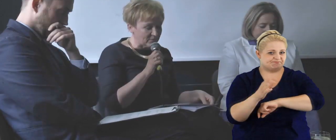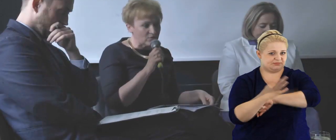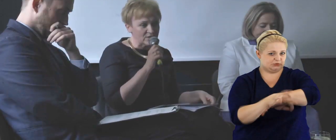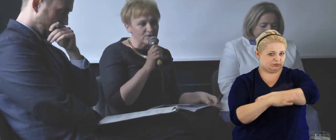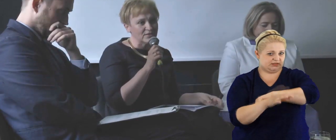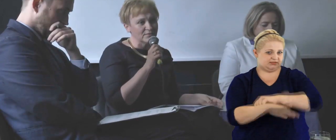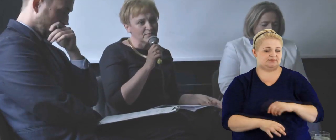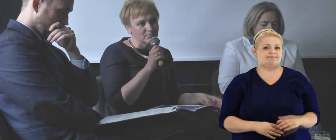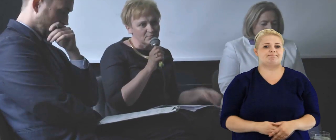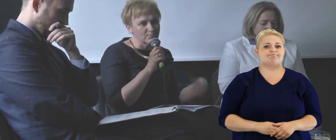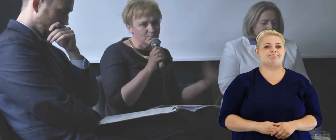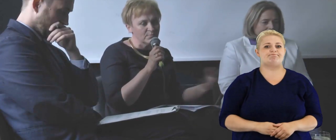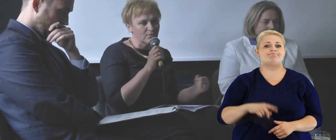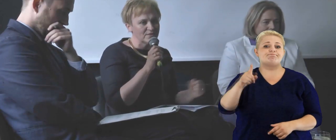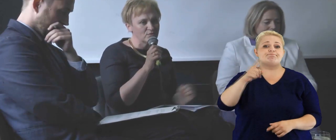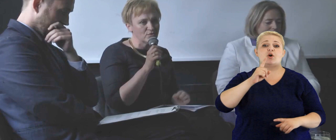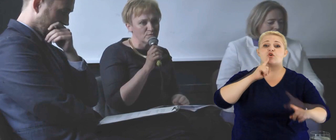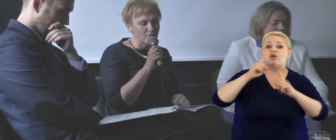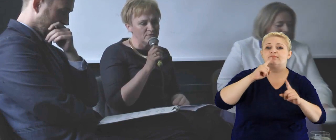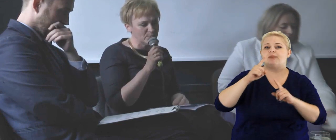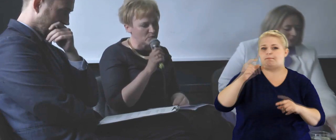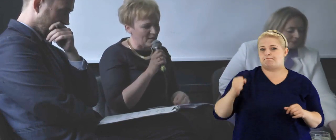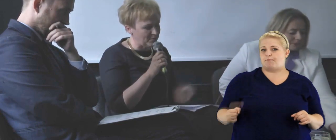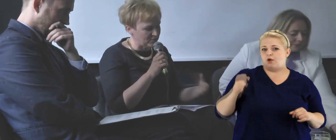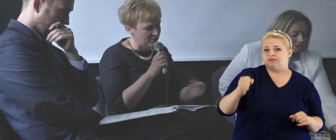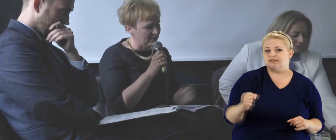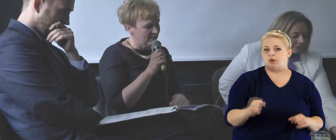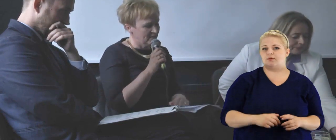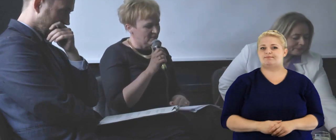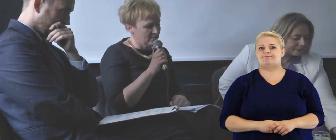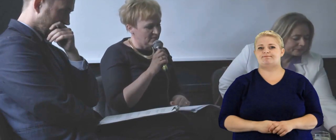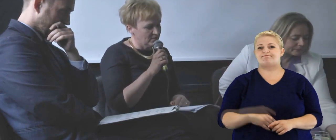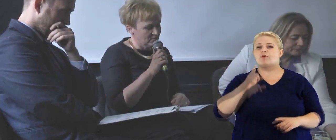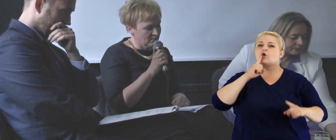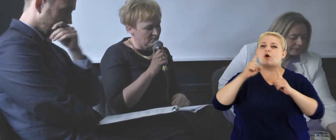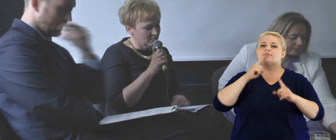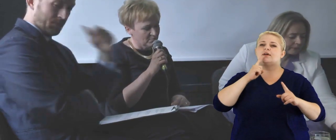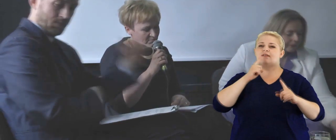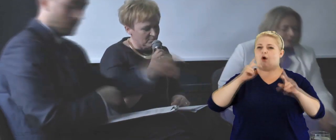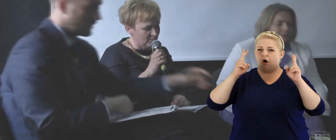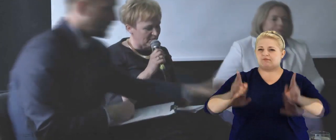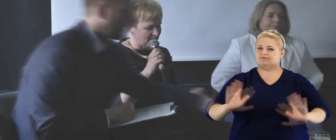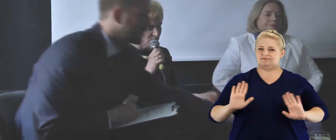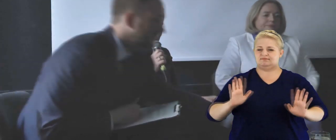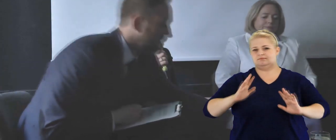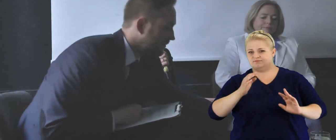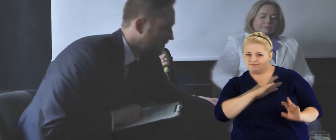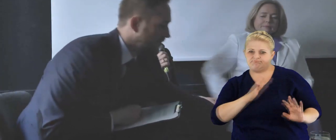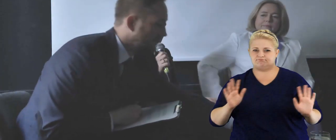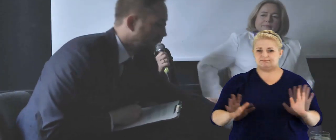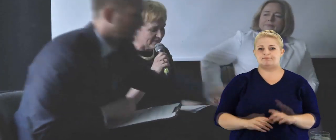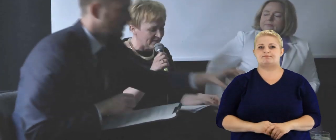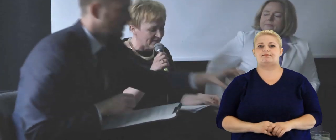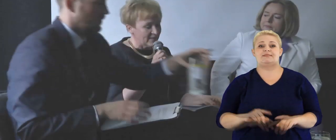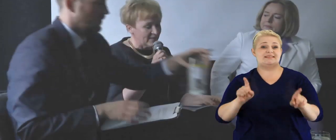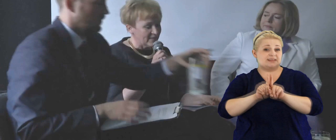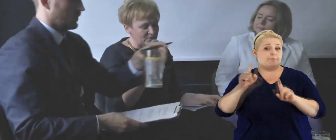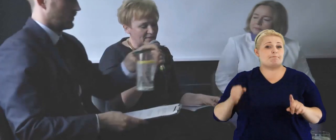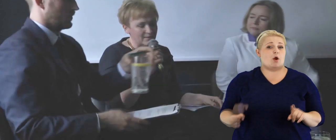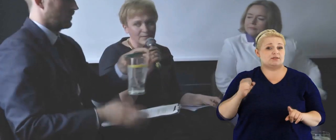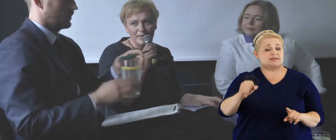to też prowadząc rozmowy z posłami, czy tak rozmawiając nieformalnie,